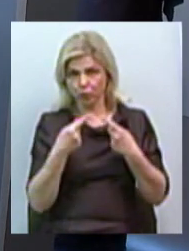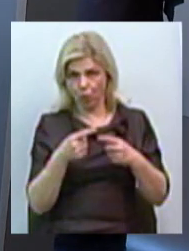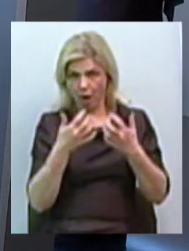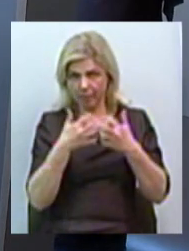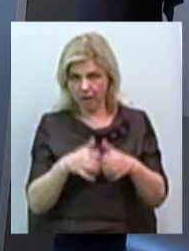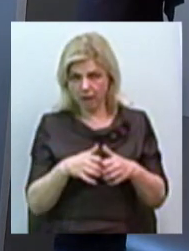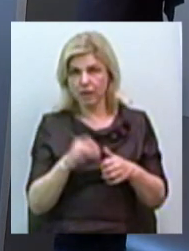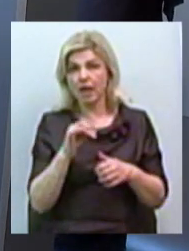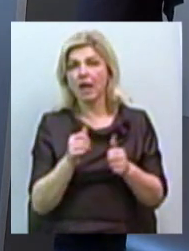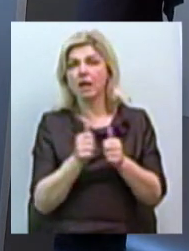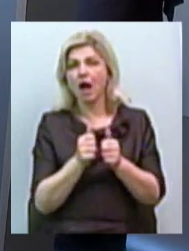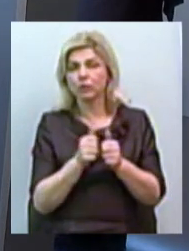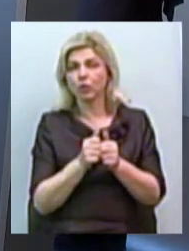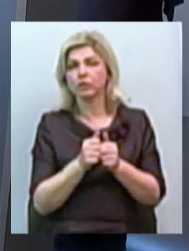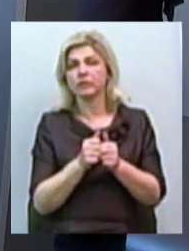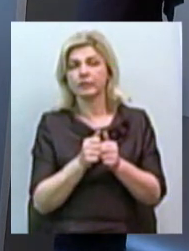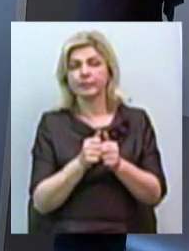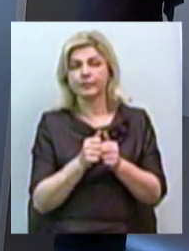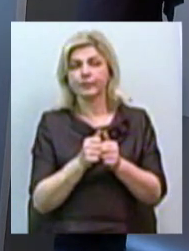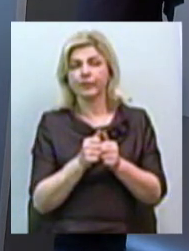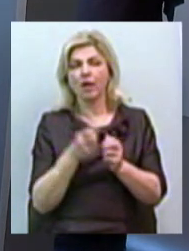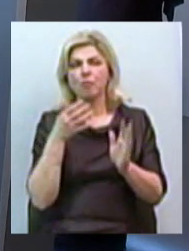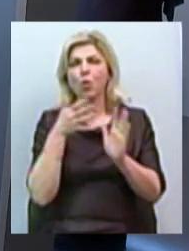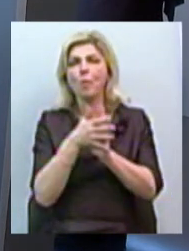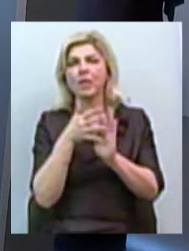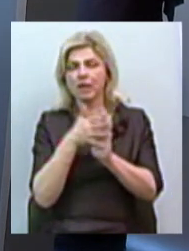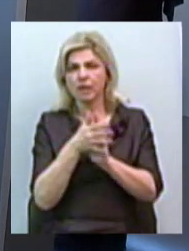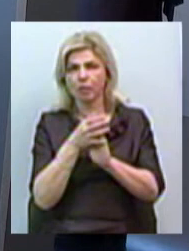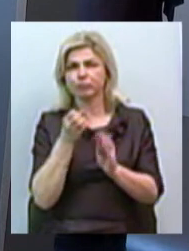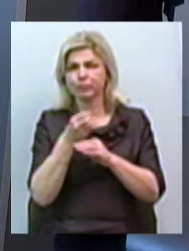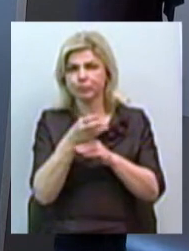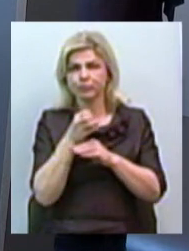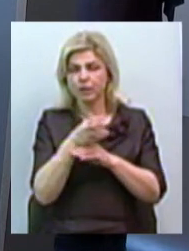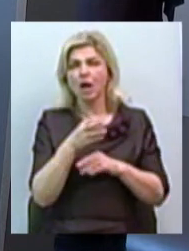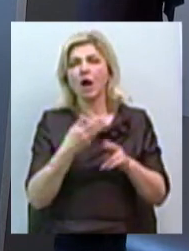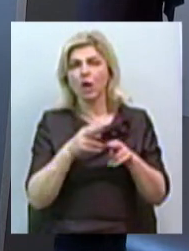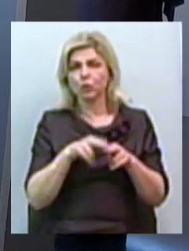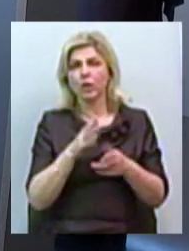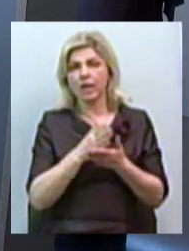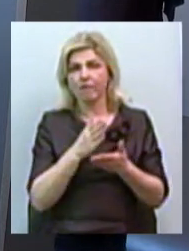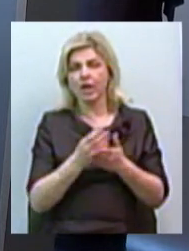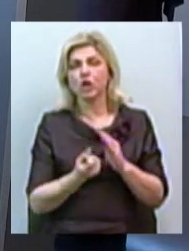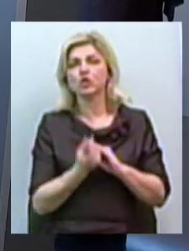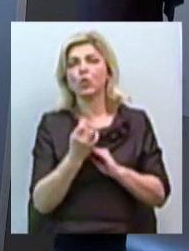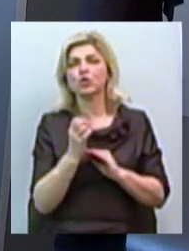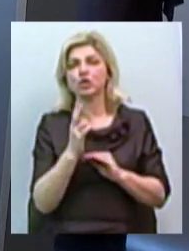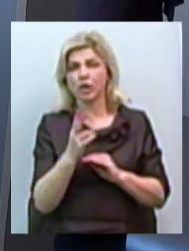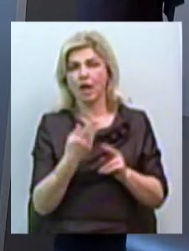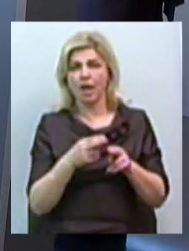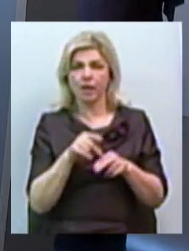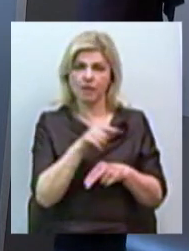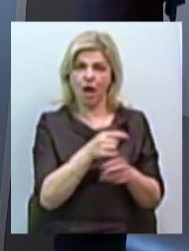рядом, это джерело и низоверчивое проминание, это тот радиоактивный кобальт, который является источником для вот этого джерела.